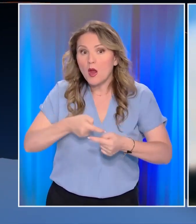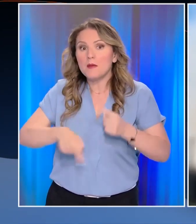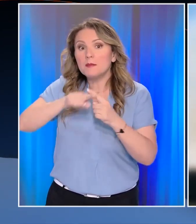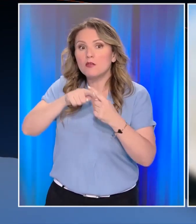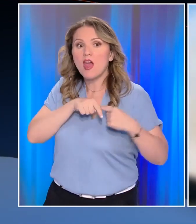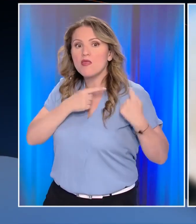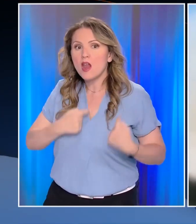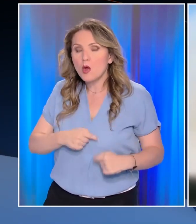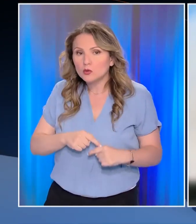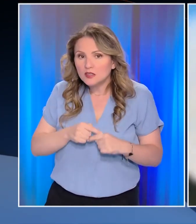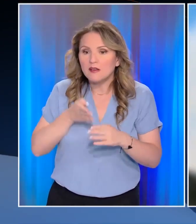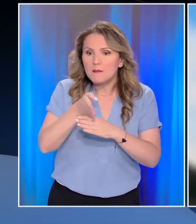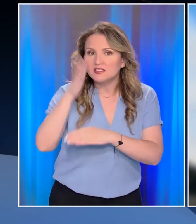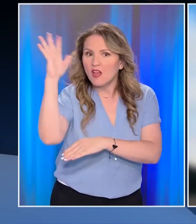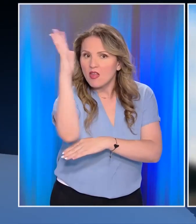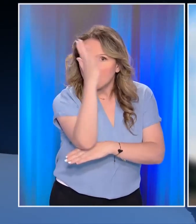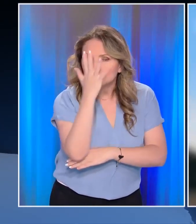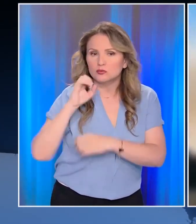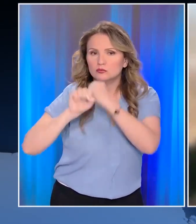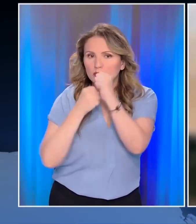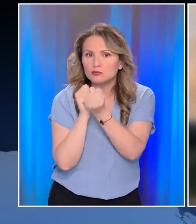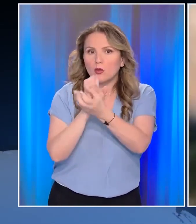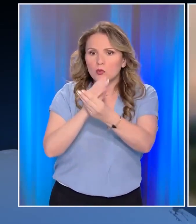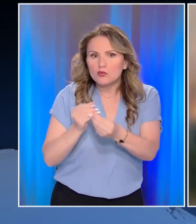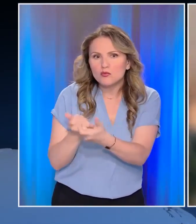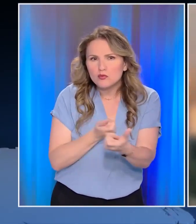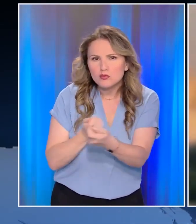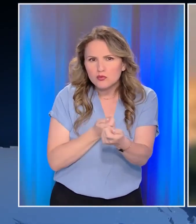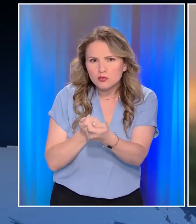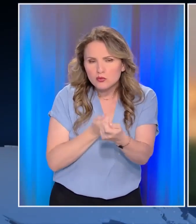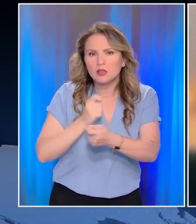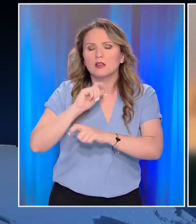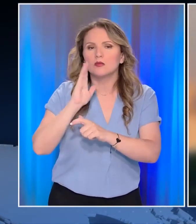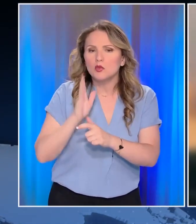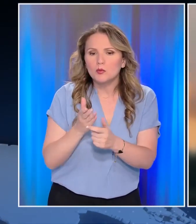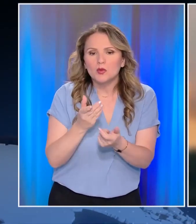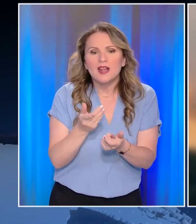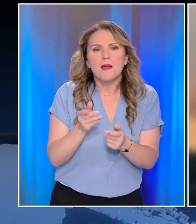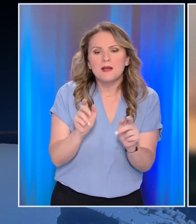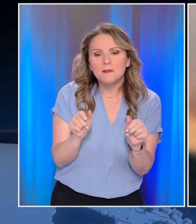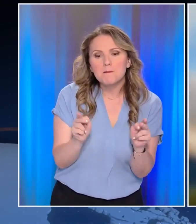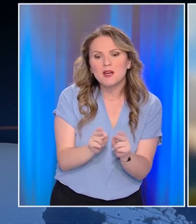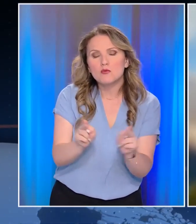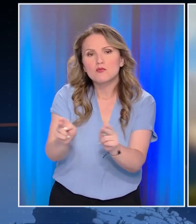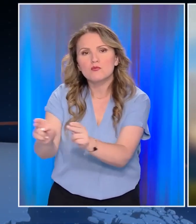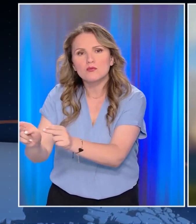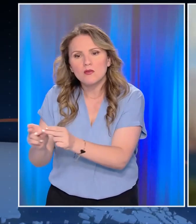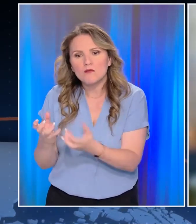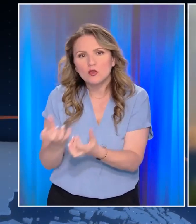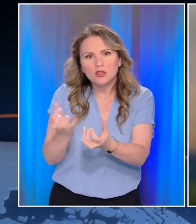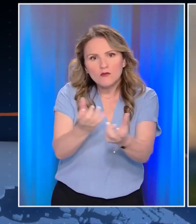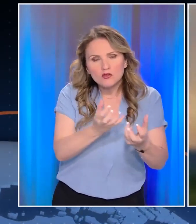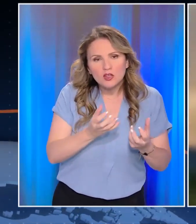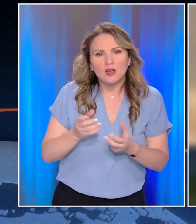εκείνοι βρίσκονται μέσα στο δάσος και προσπαθούν και εκείνοι με τη σειρά τους να σβήσουν τα διάφορα καντιλάκια που προκύπτουν. Έχουν δημιουργηθεί από